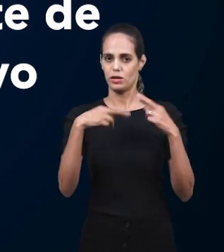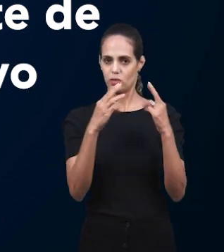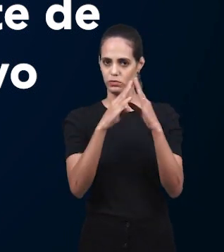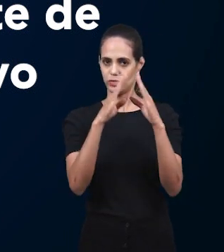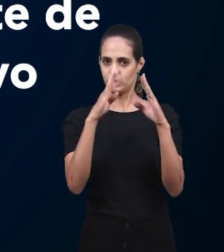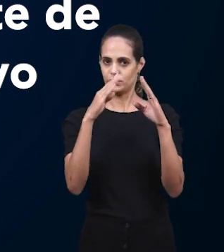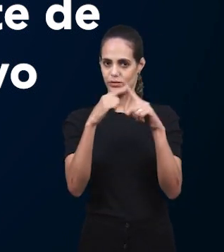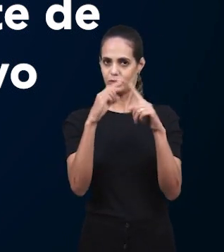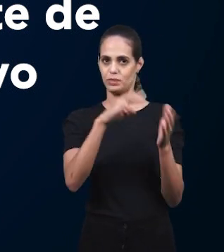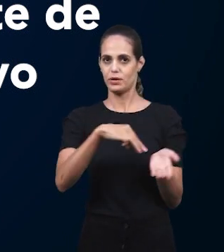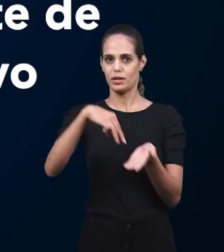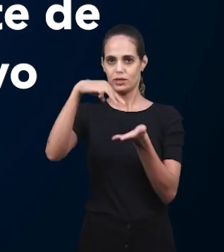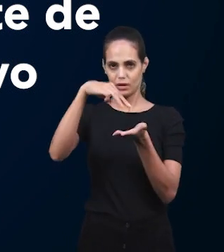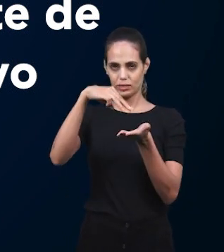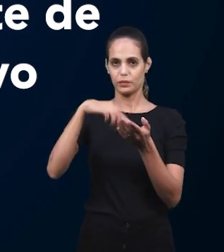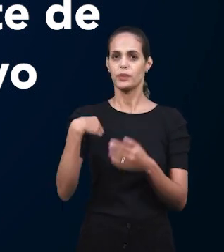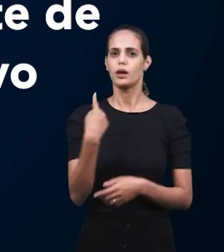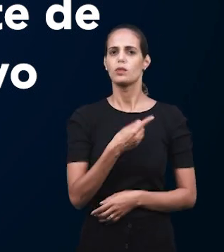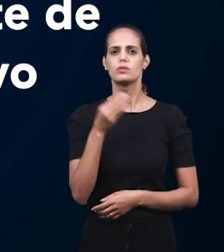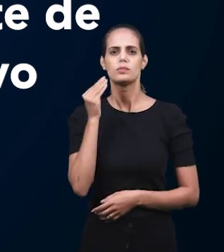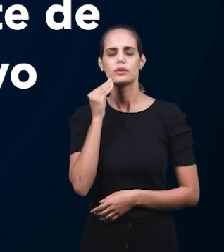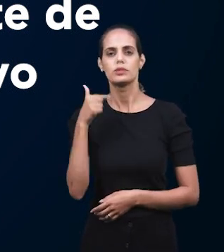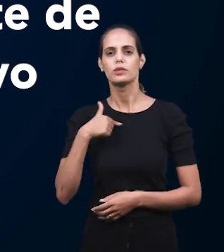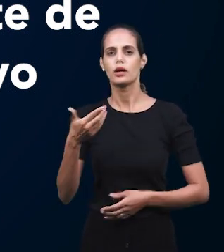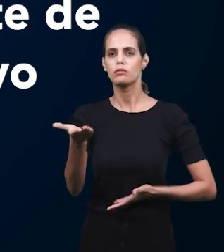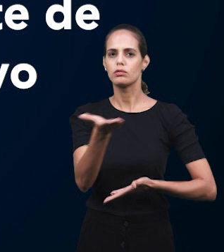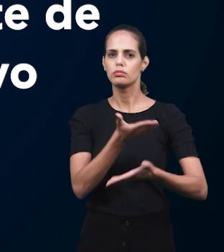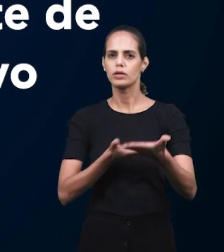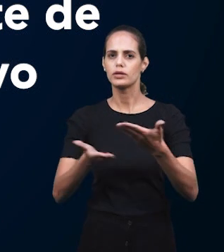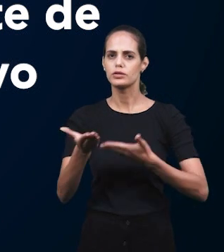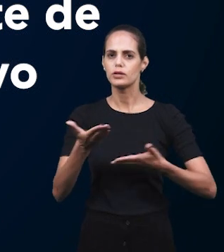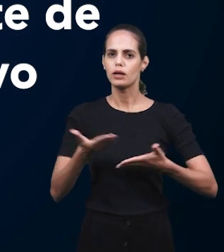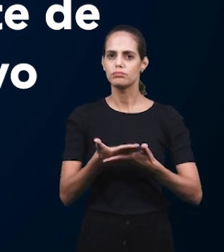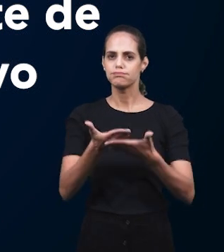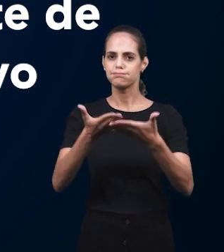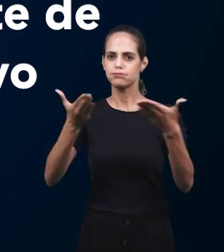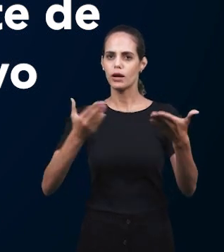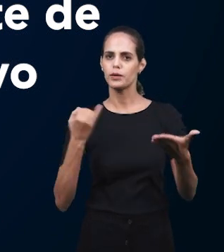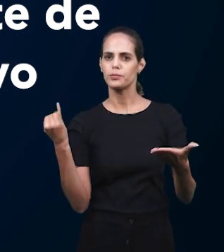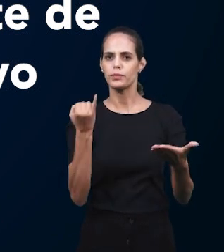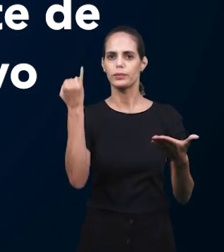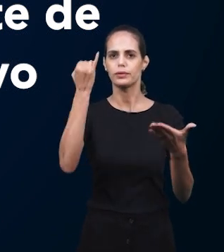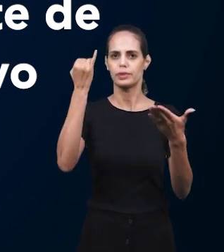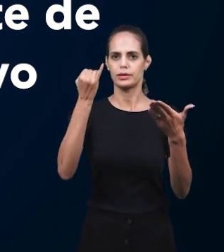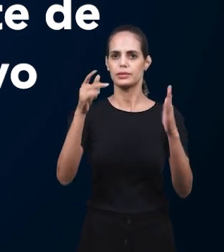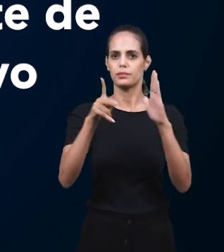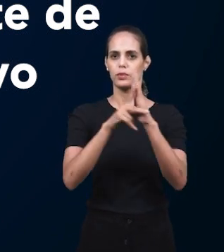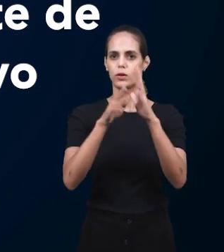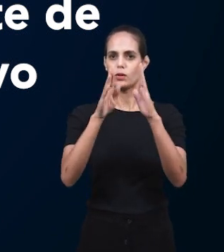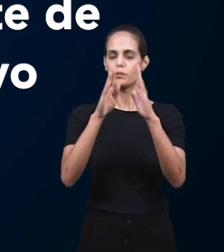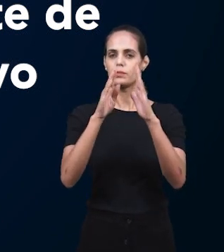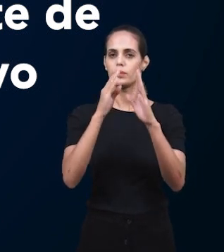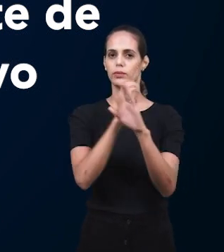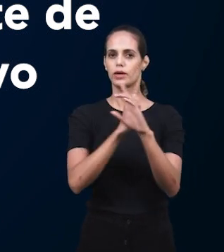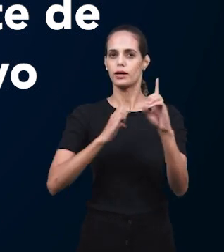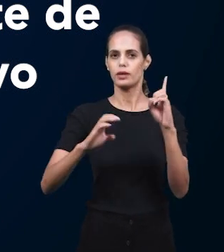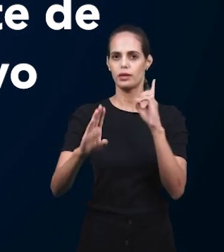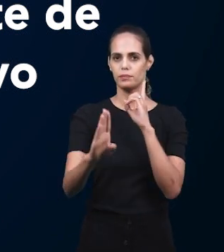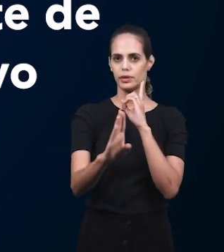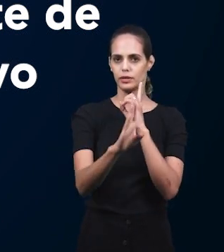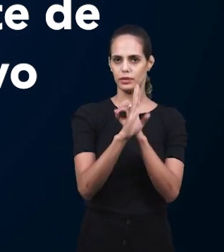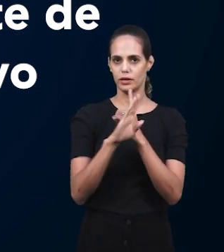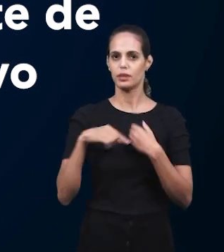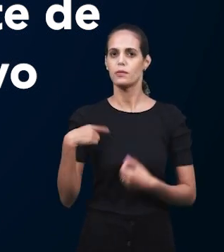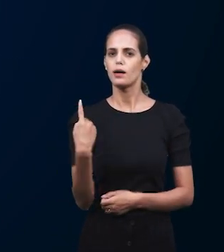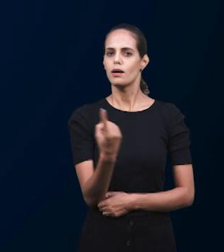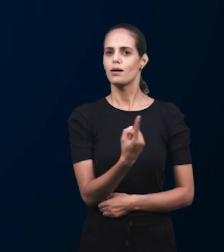момент я хотела бы поделиться с вами важностью того, что Библейская Воскресная школа приносит для нас,